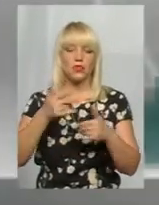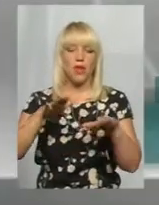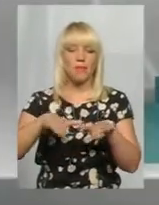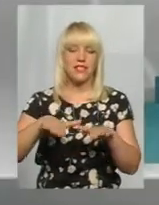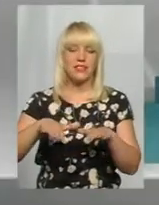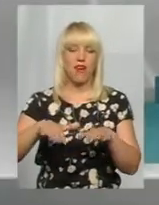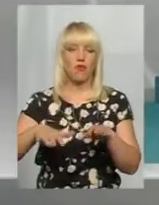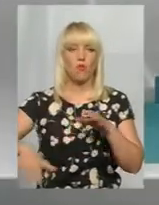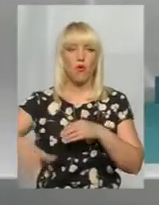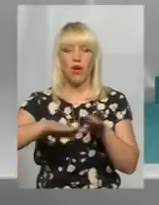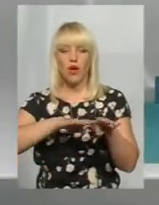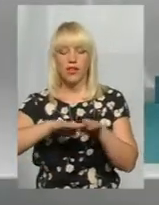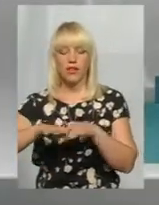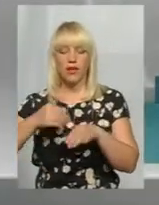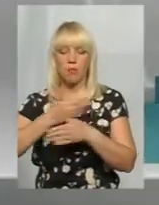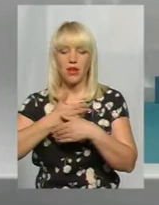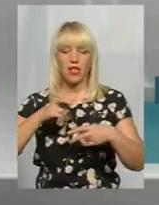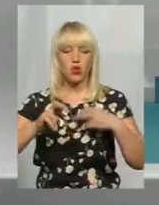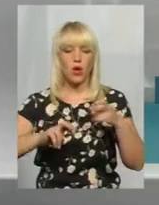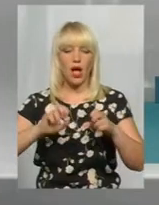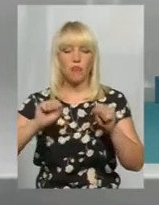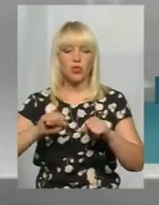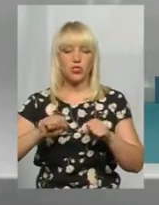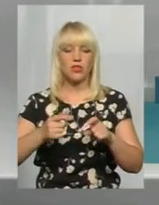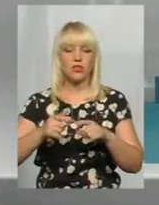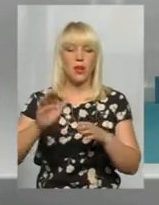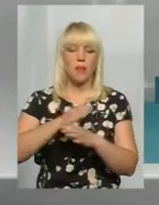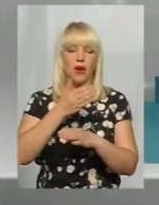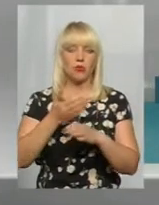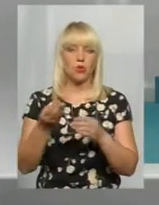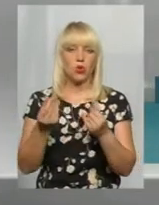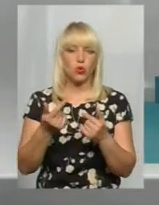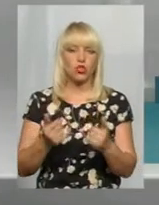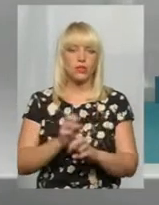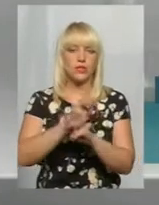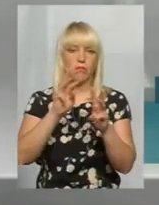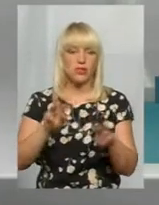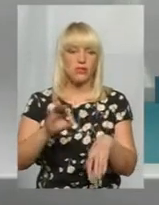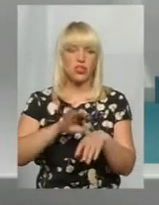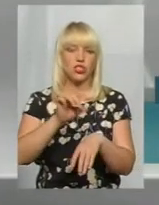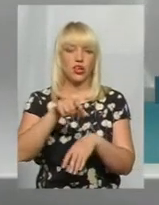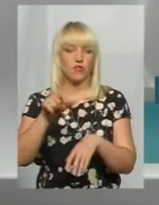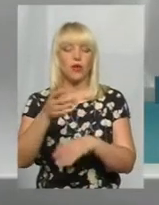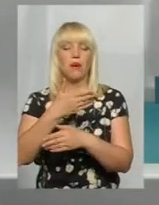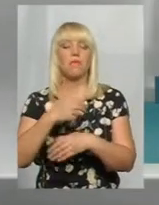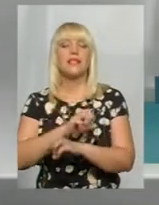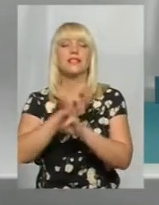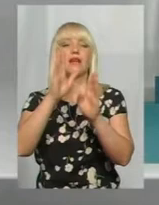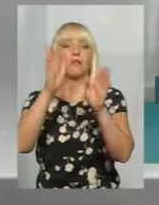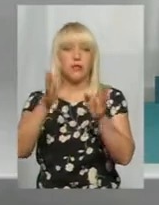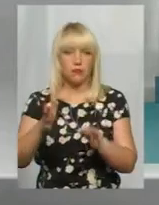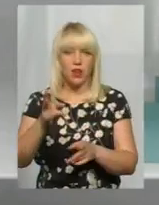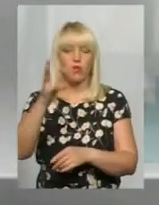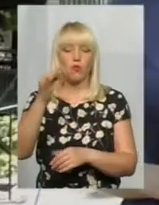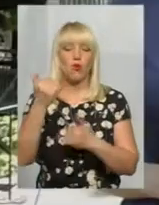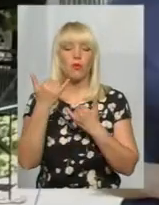жукаємо можливості перерозподілити кошти, забезпечити хворих. Ми їх забезпечимо. Просто зараз нам треба якийсь